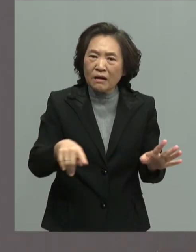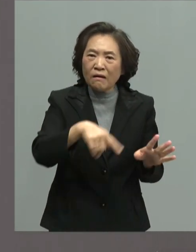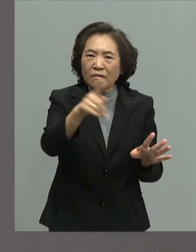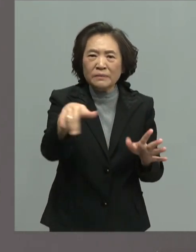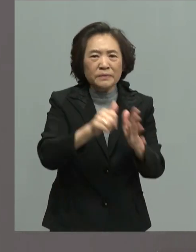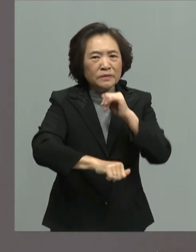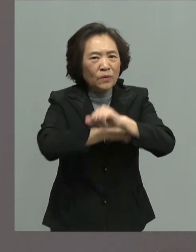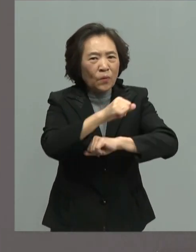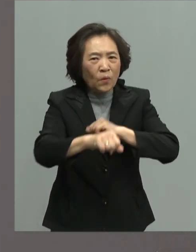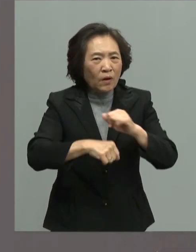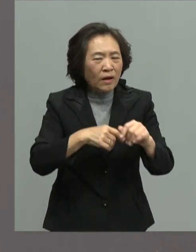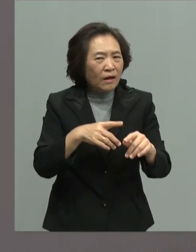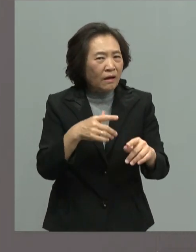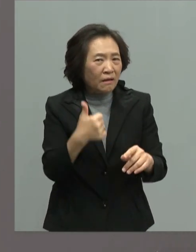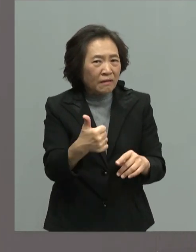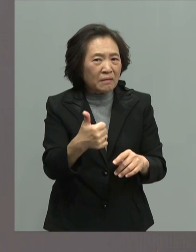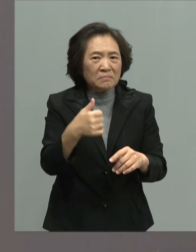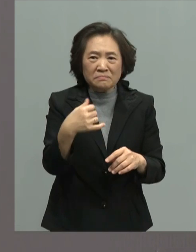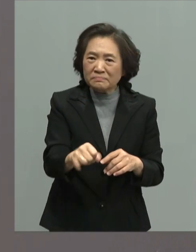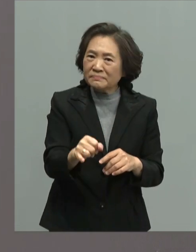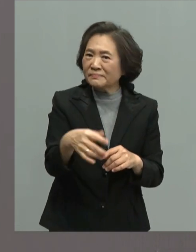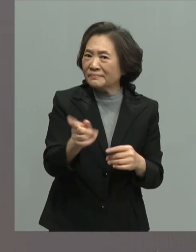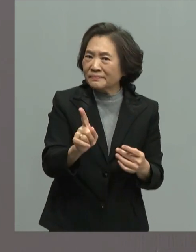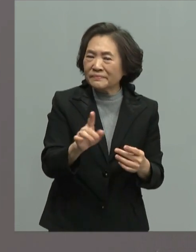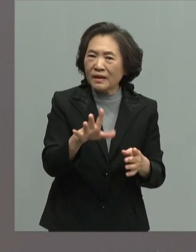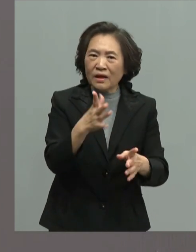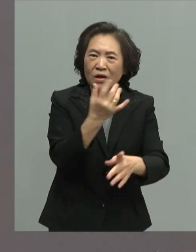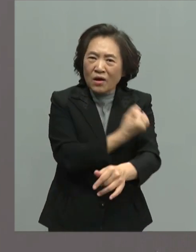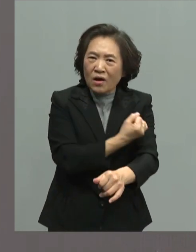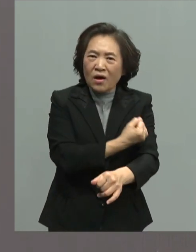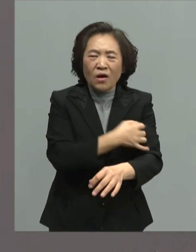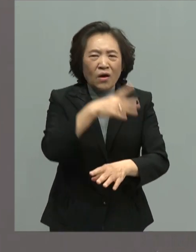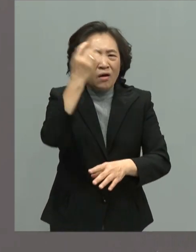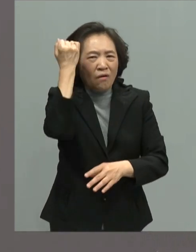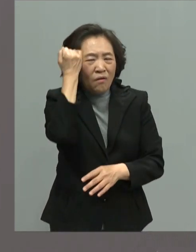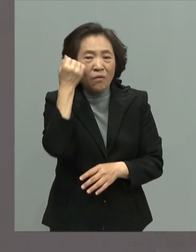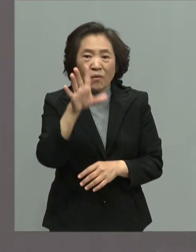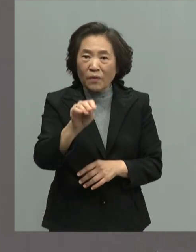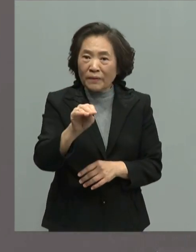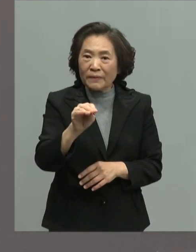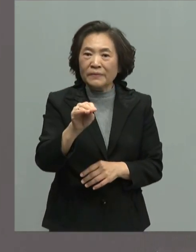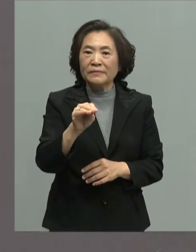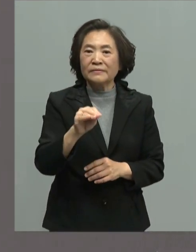子过得如何是不是很辛苦吗想想看